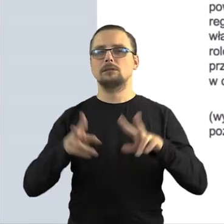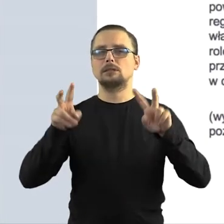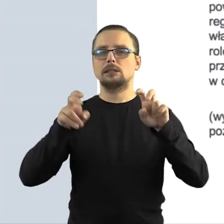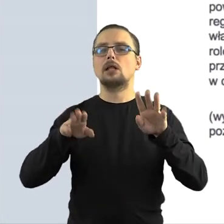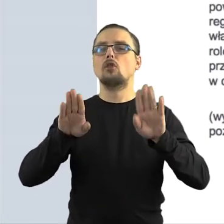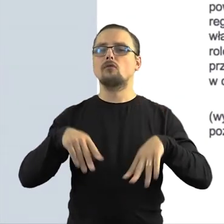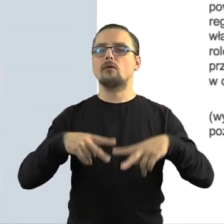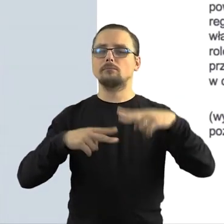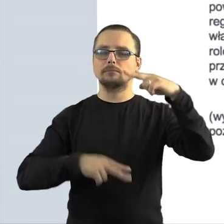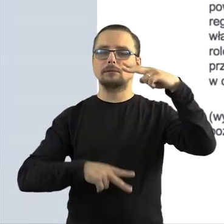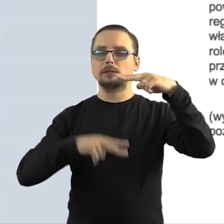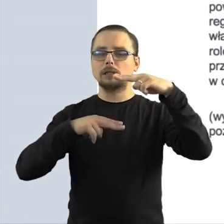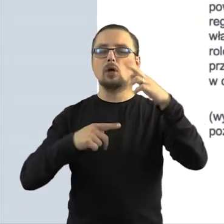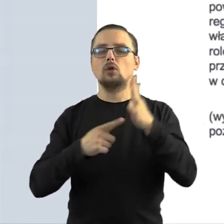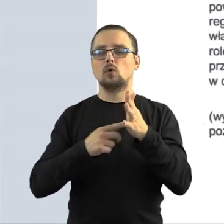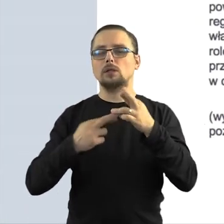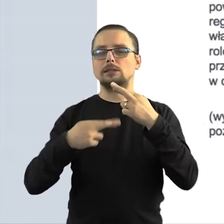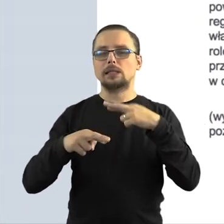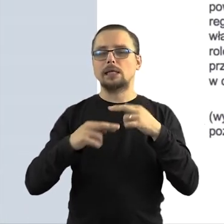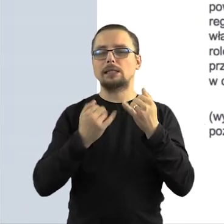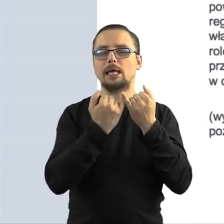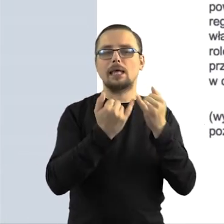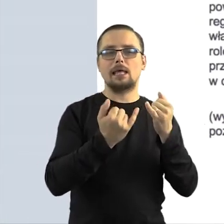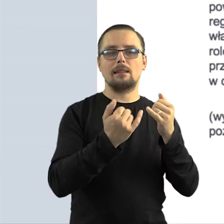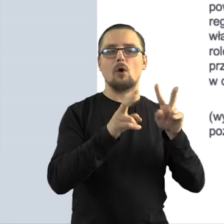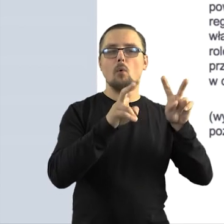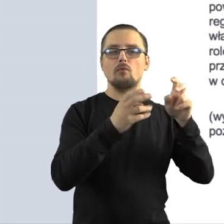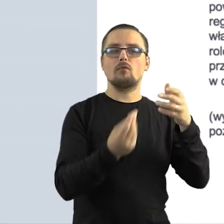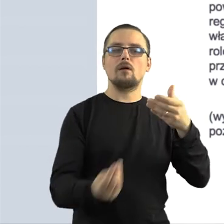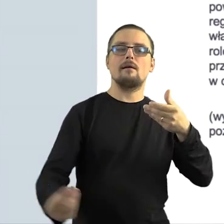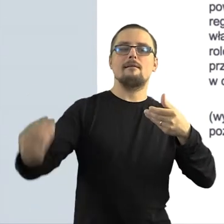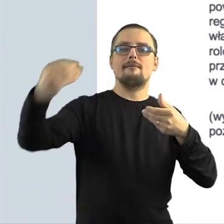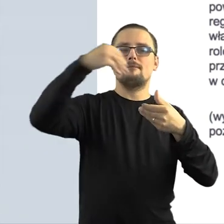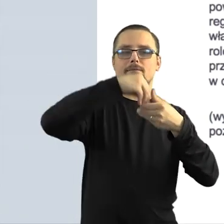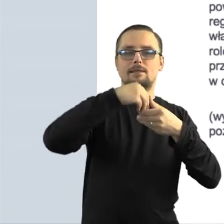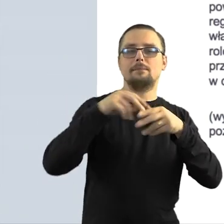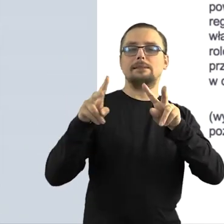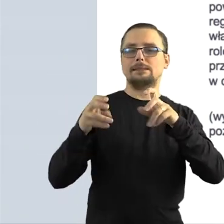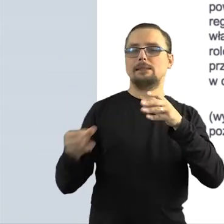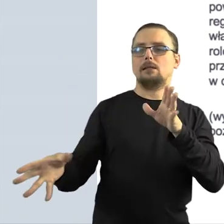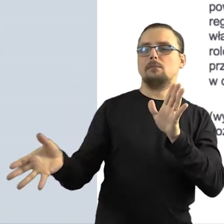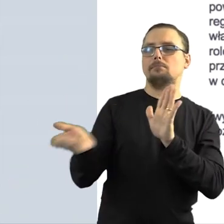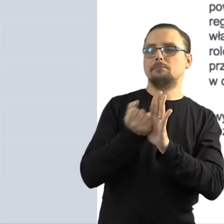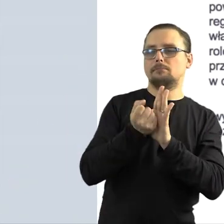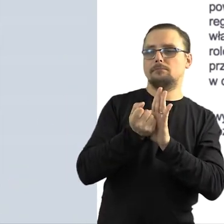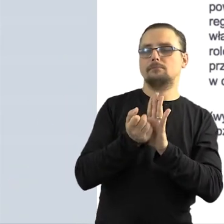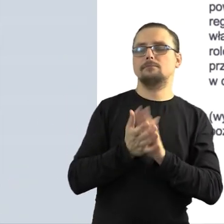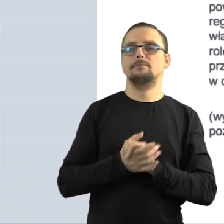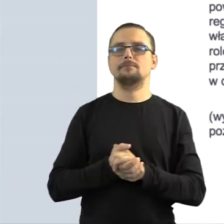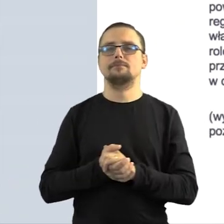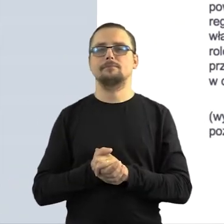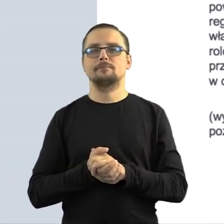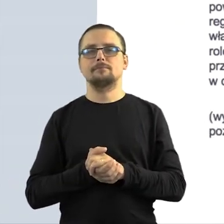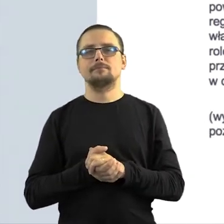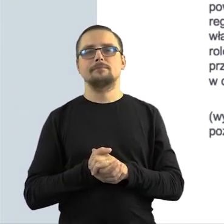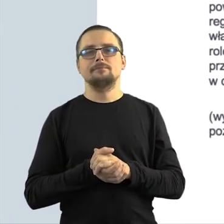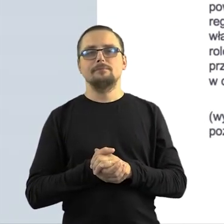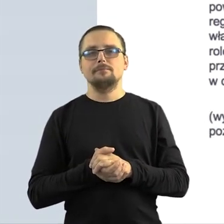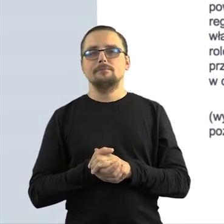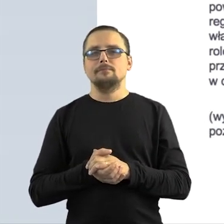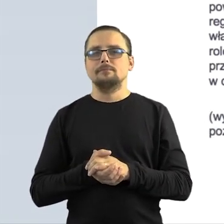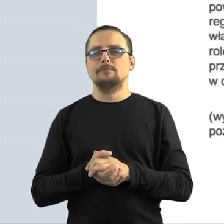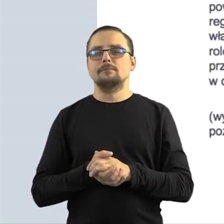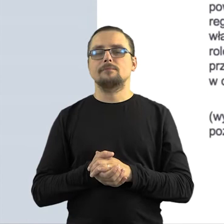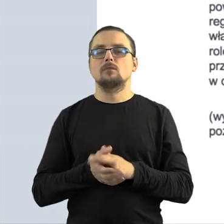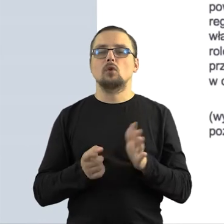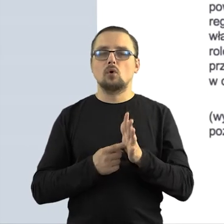zależy od tego utworu, który stanowi samoistą całość i w którym cytat jest wyłącznie wykorzystywany. Więc jeśli zawsze to